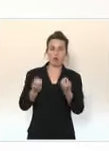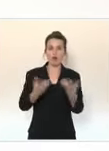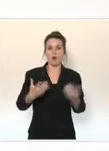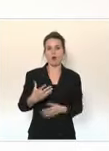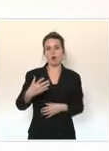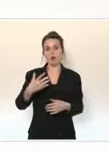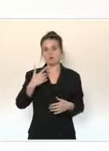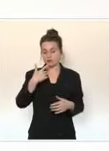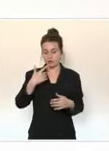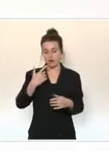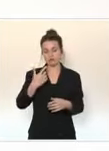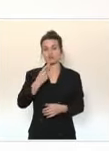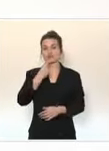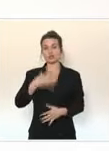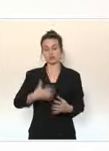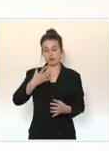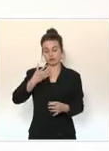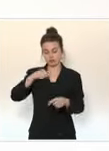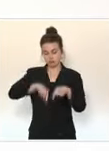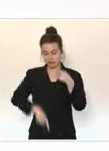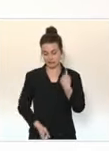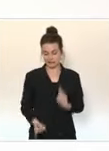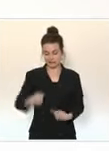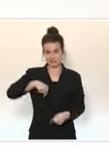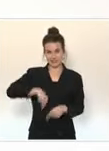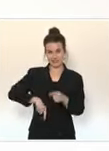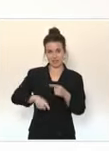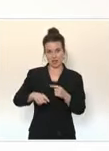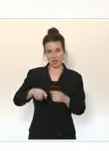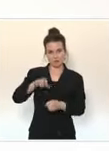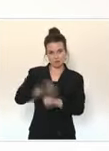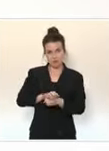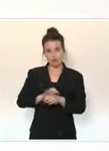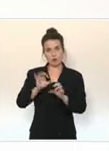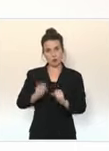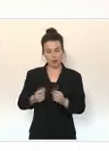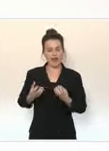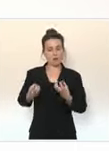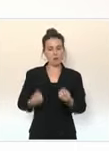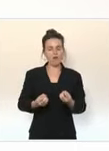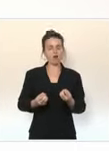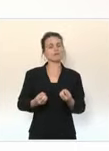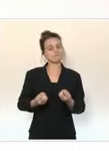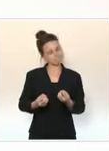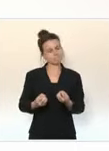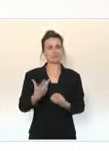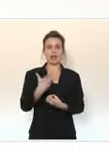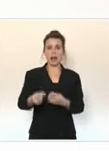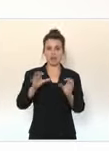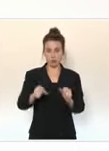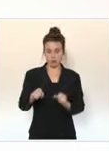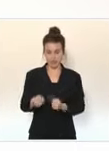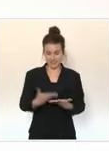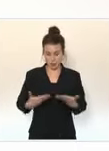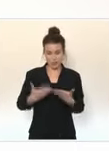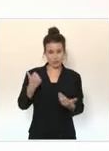peuvent aller boucher la circulation veineuse et provoquer, pour le coup, des effets indésirables plus graves. Mais ils sont très rares. C